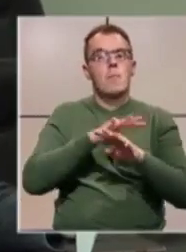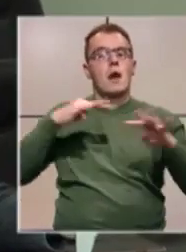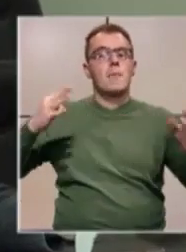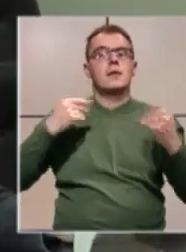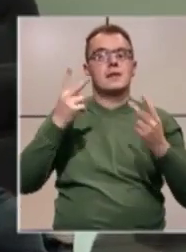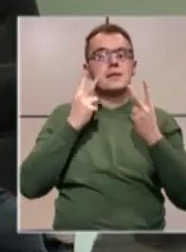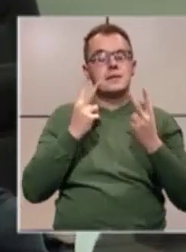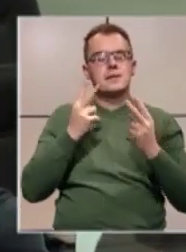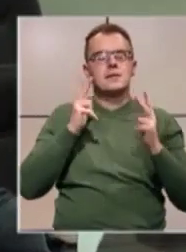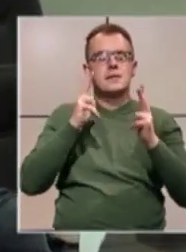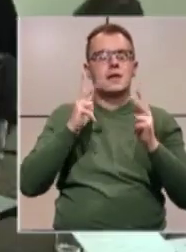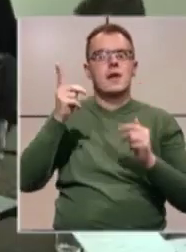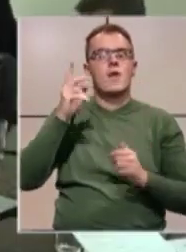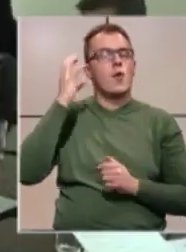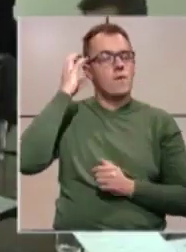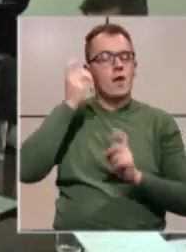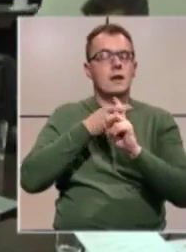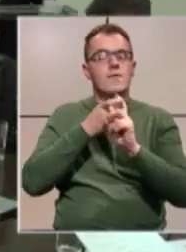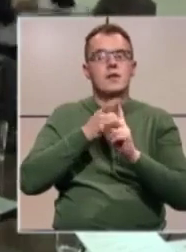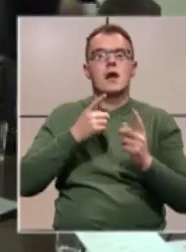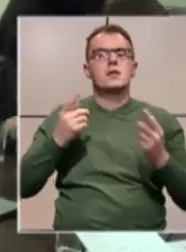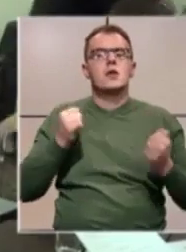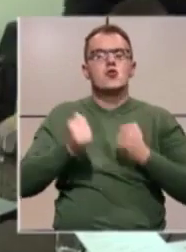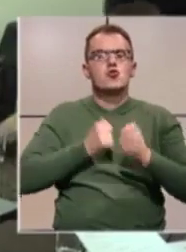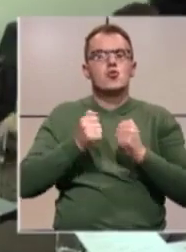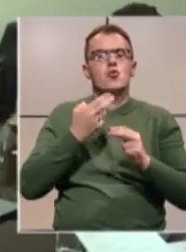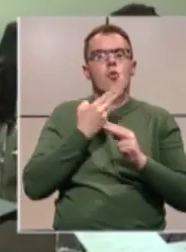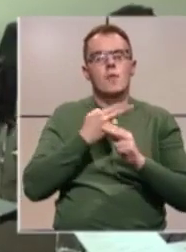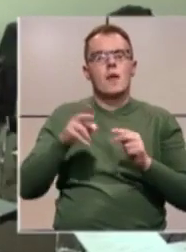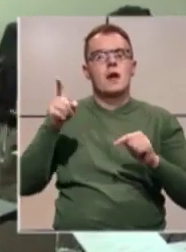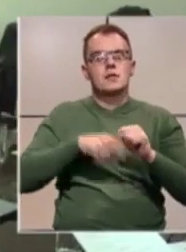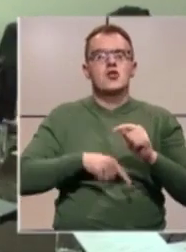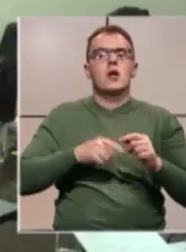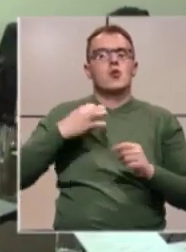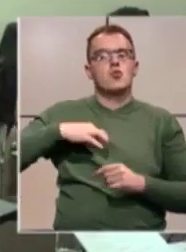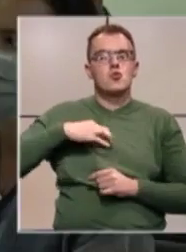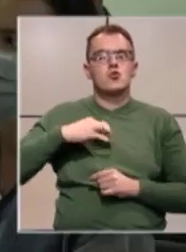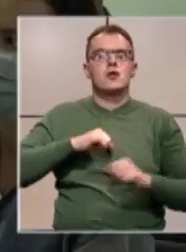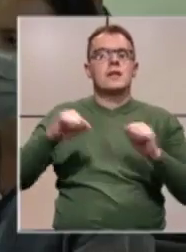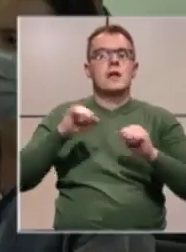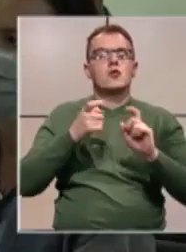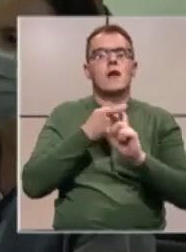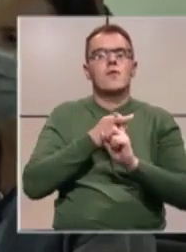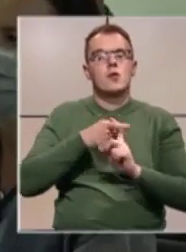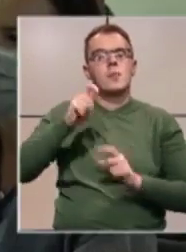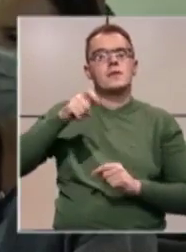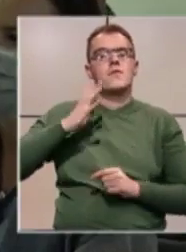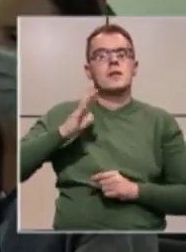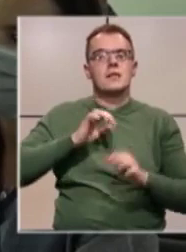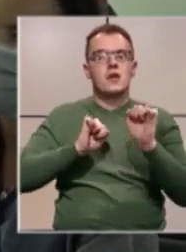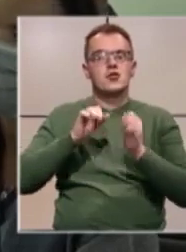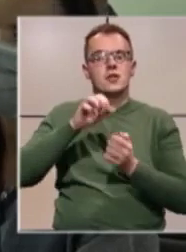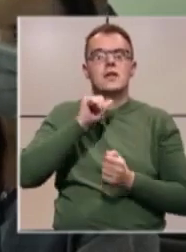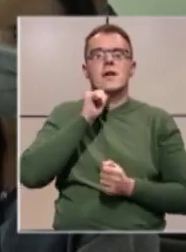zahtjeva od Vlade Federacije žurno i neodloženo razrišenje dužnosti direktora Federalne uprave civilne zaštite je Fahrudina Solaka,